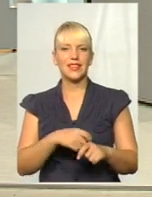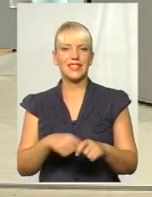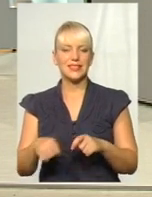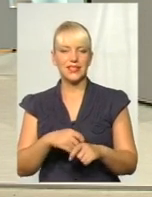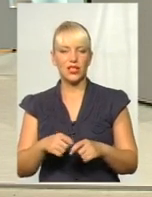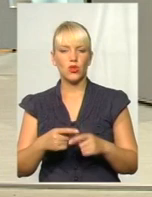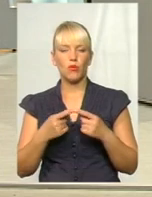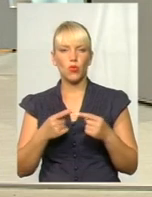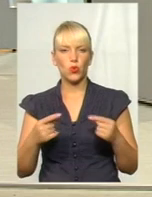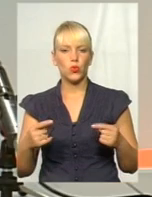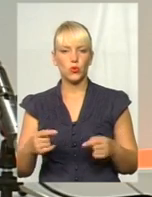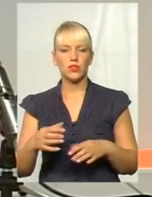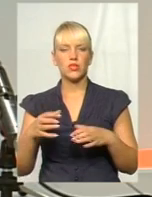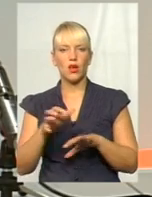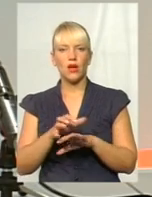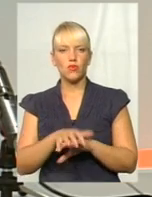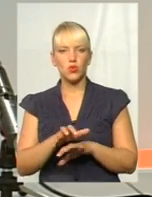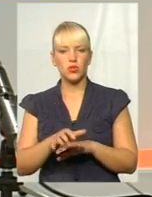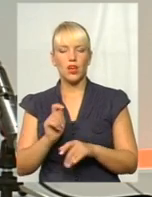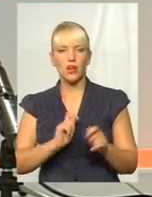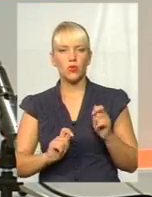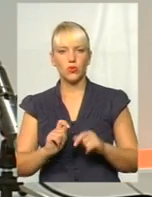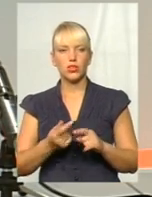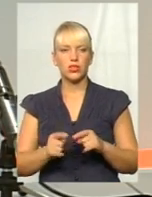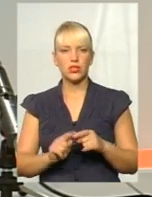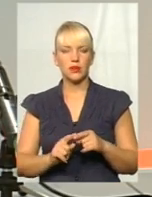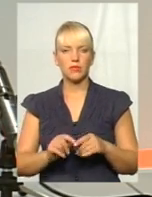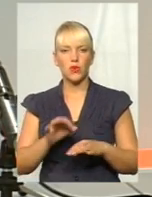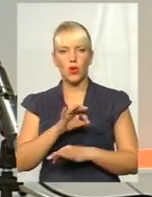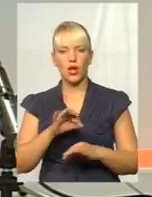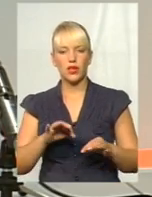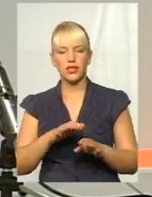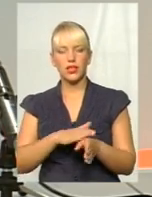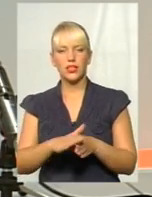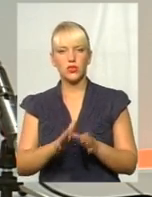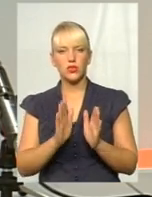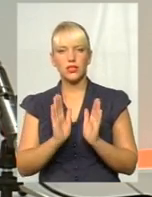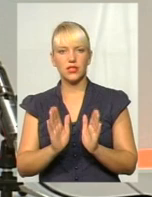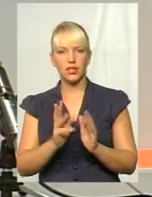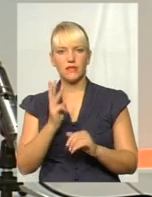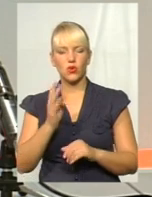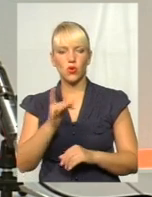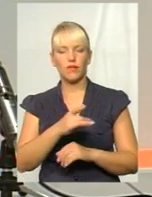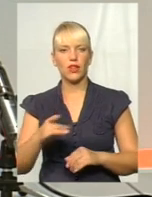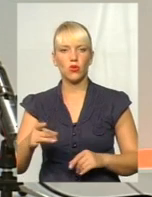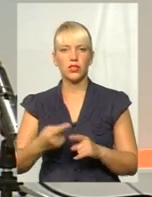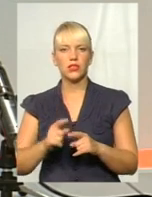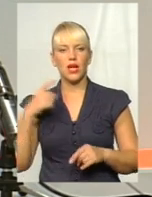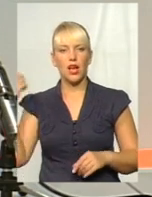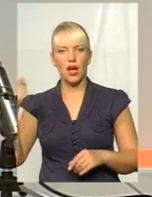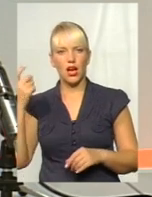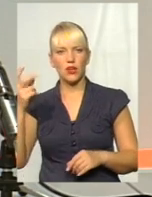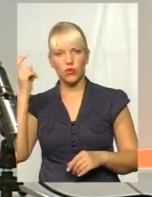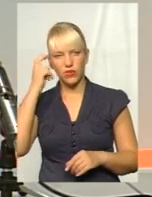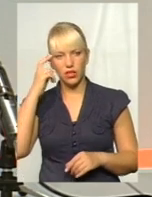одягу і взуття до країн Європейського Союзу. Цей проєкт реалізується всього в трьох регіонах. Це в Харкові,